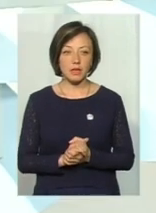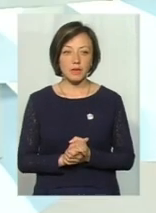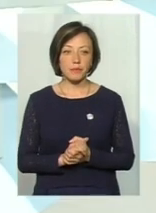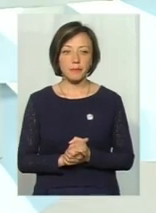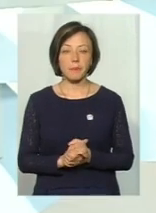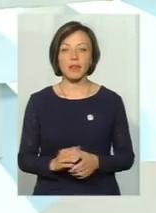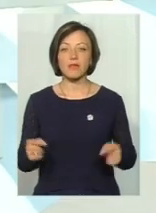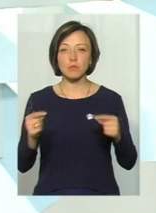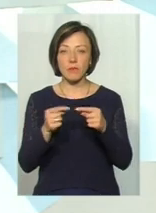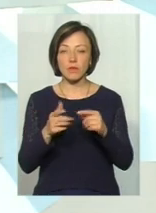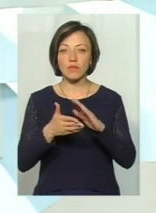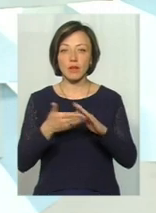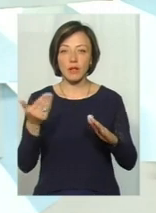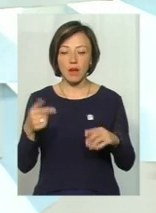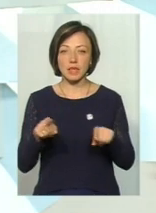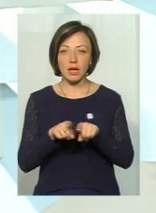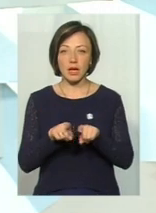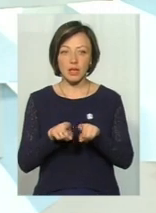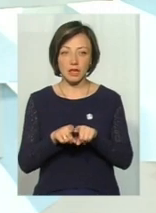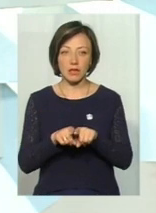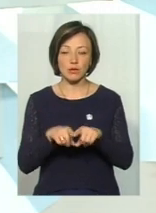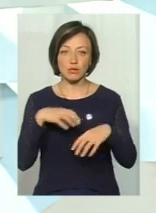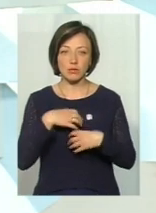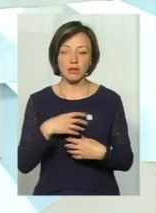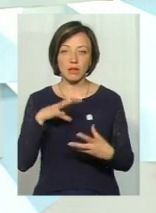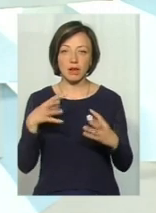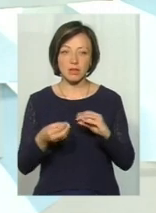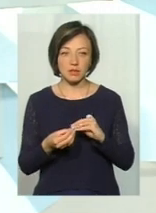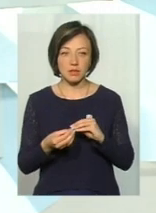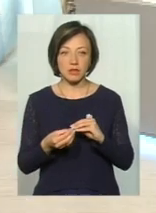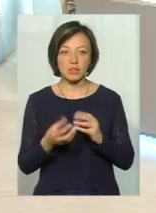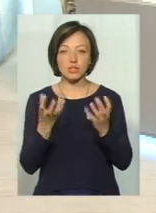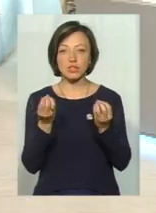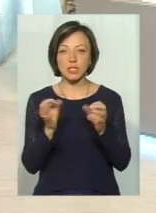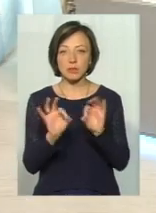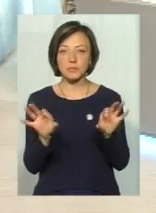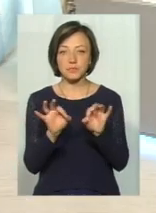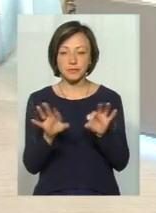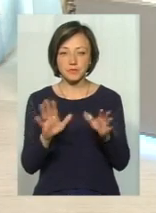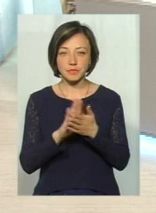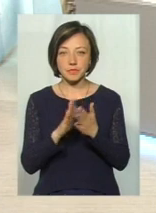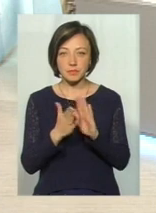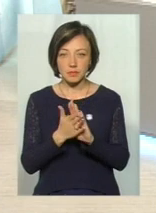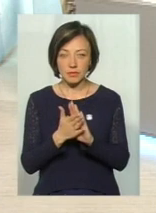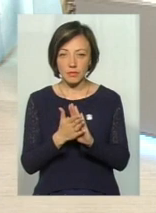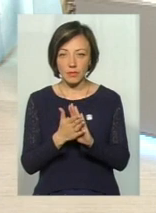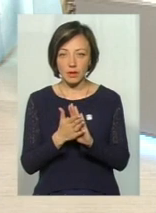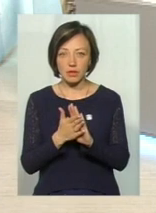відповідно, викликає такі сумні наслідки. Я хотів би трішки прокоментувати стан самого